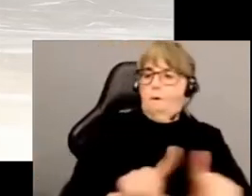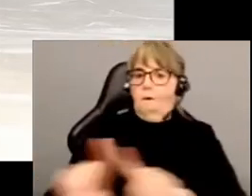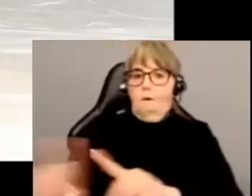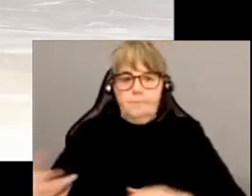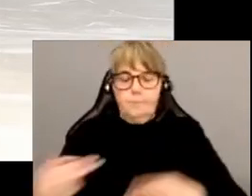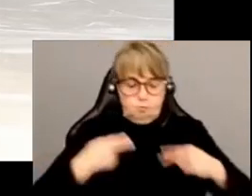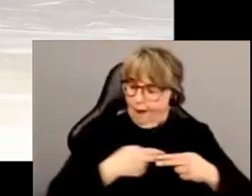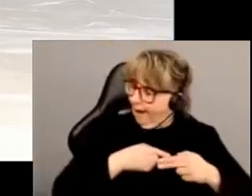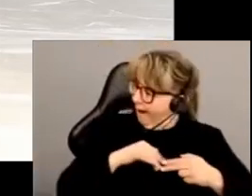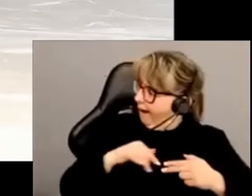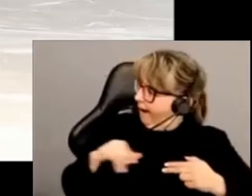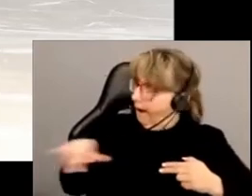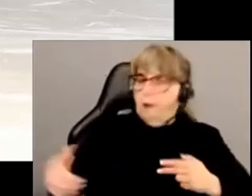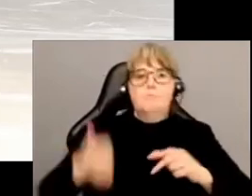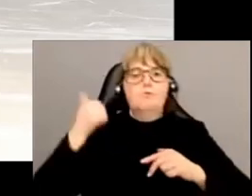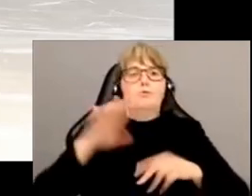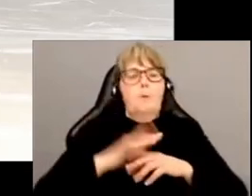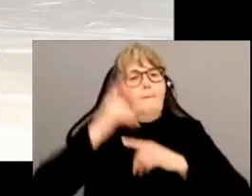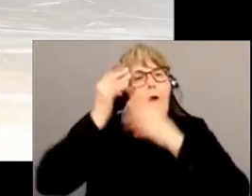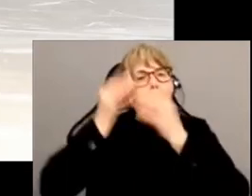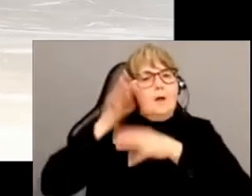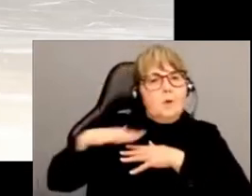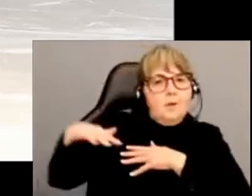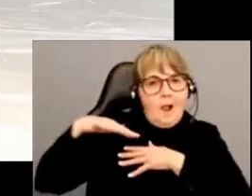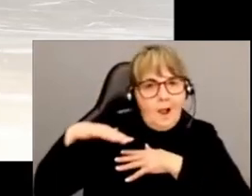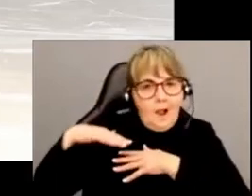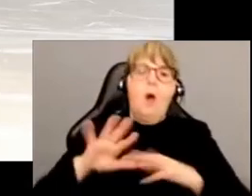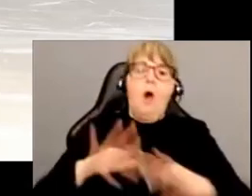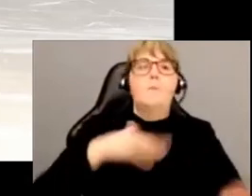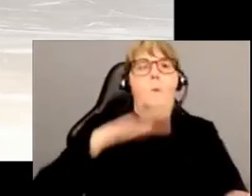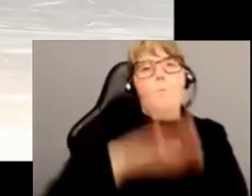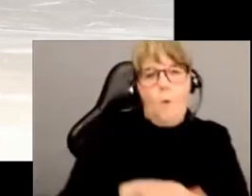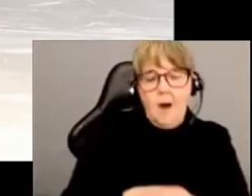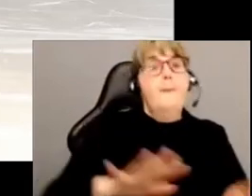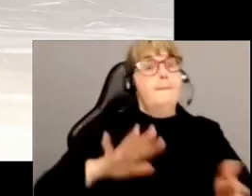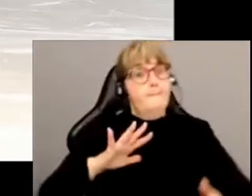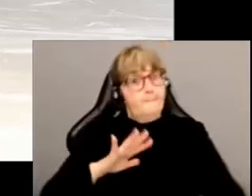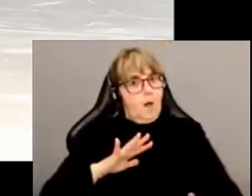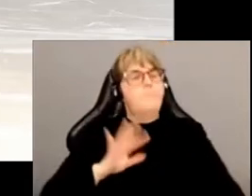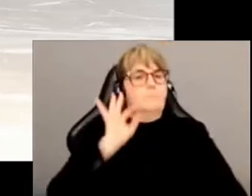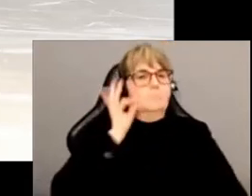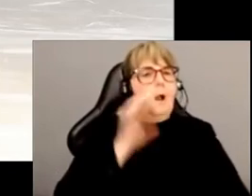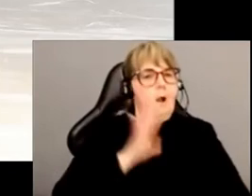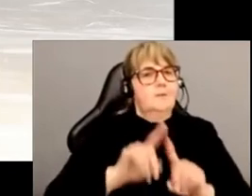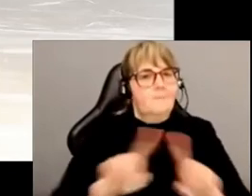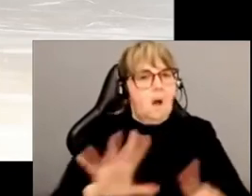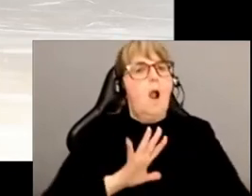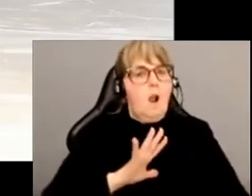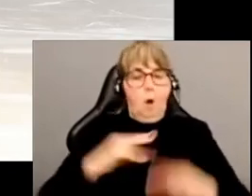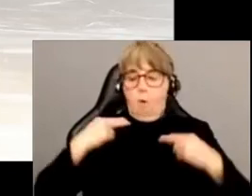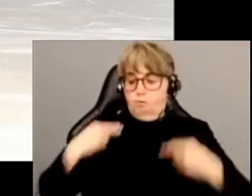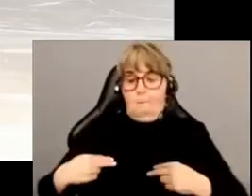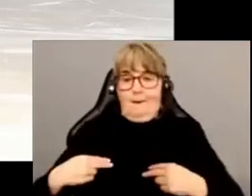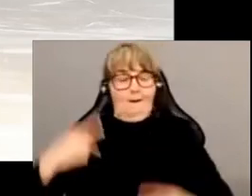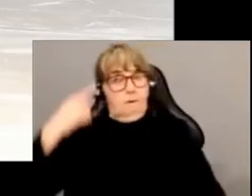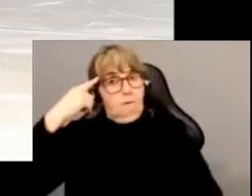des humains sont beaucoup plus rationnels que la plupart des animaux, mais il y évidemment des exceptions. Il y a certains humains qui ne sont pas